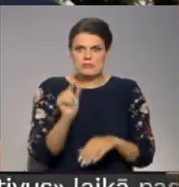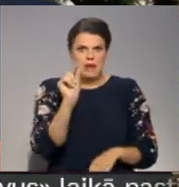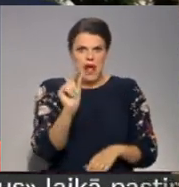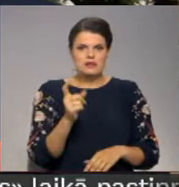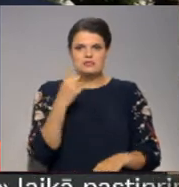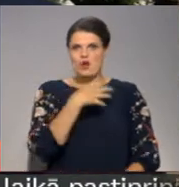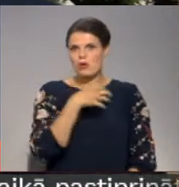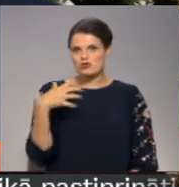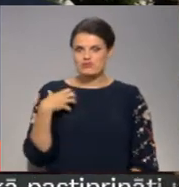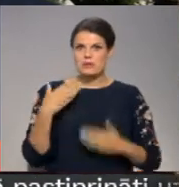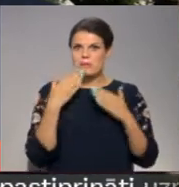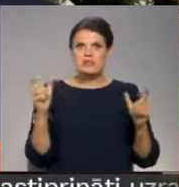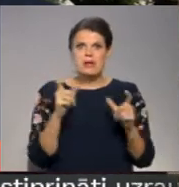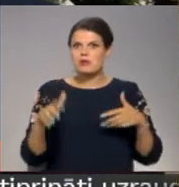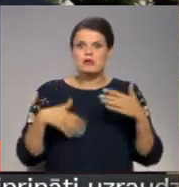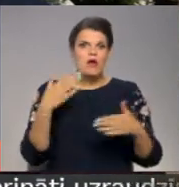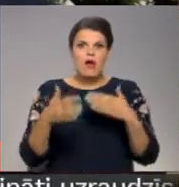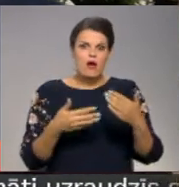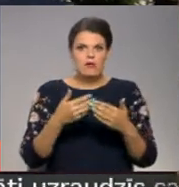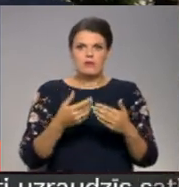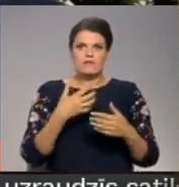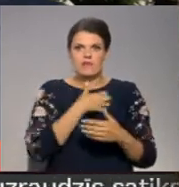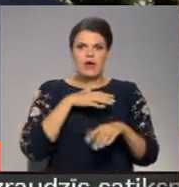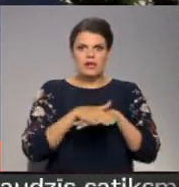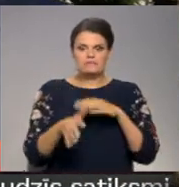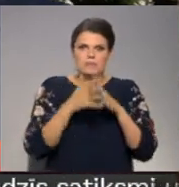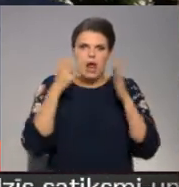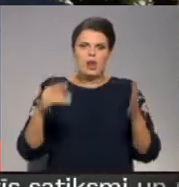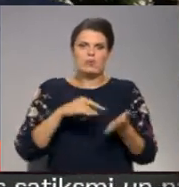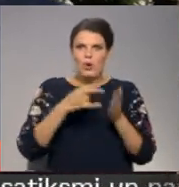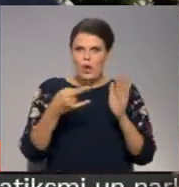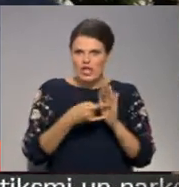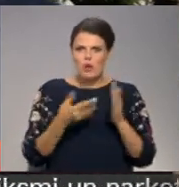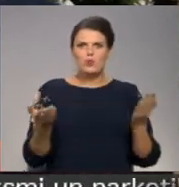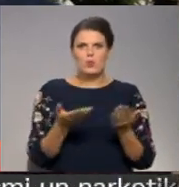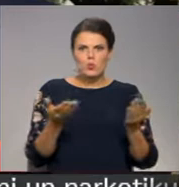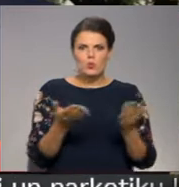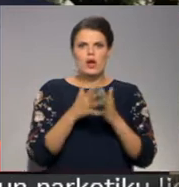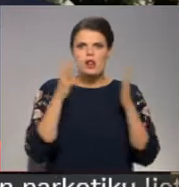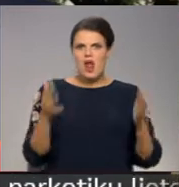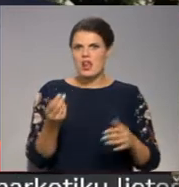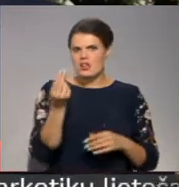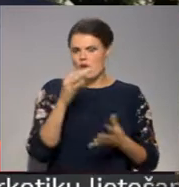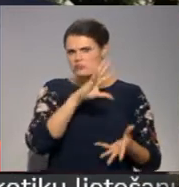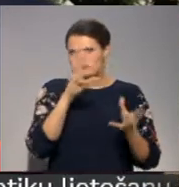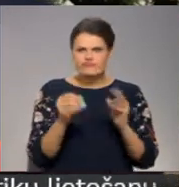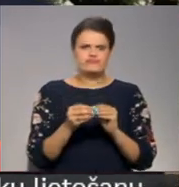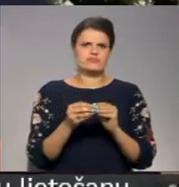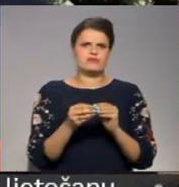pašvaldībām pēdējā brīdī sanāk realizēt apjomīgus projektus, kurās ir lielas naudas summas,